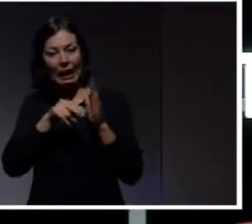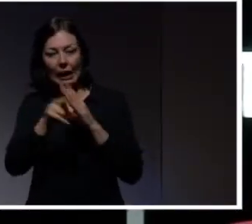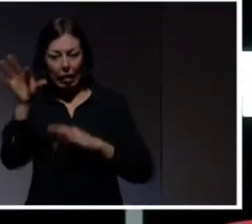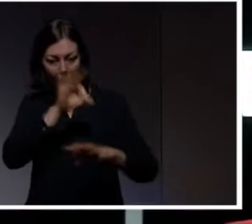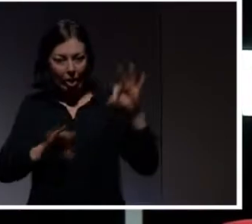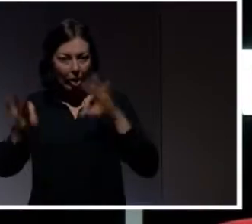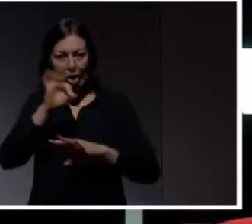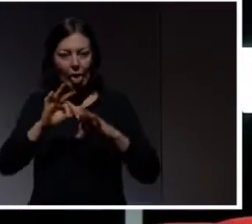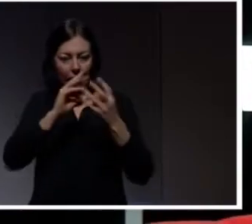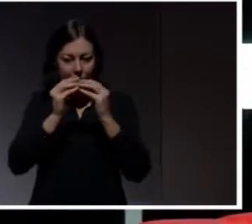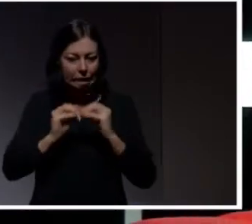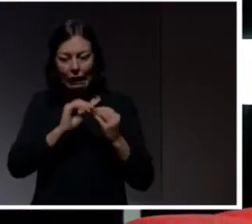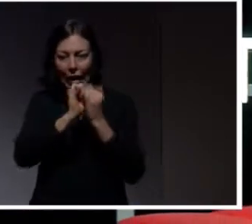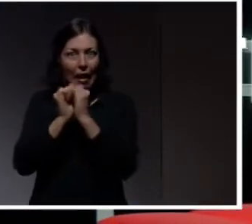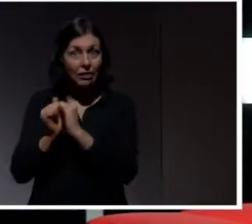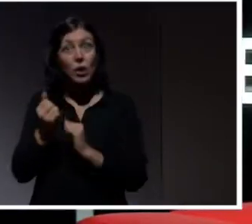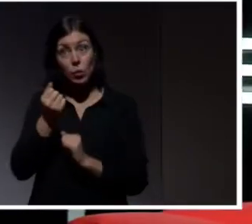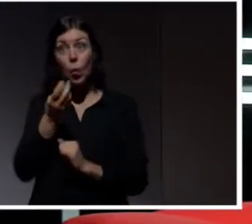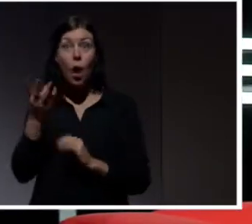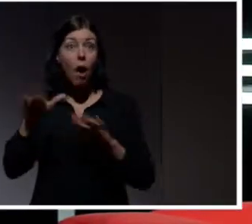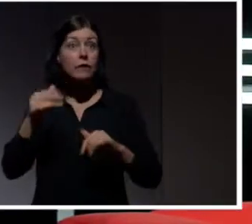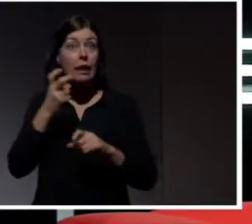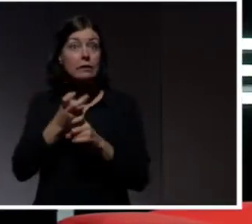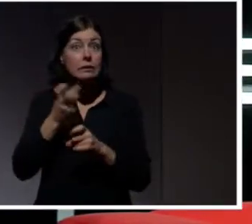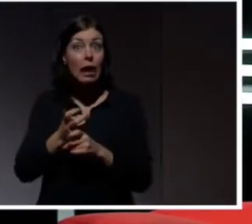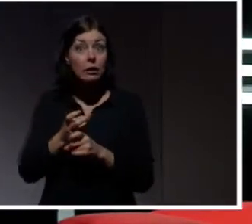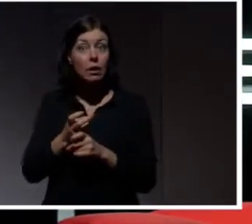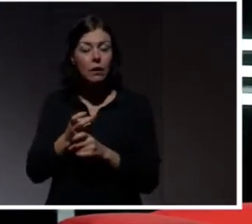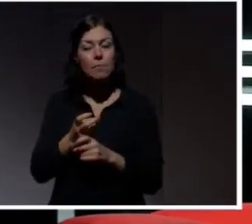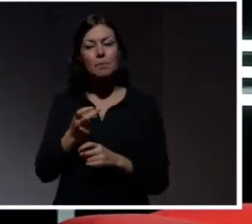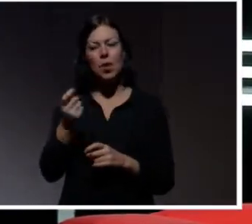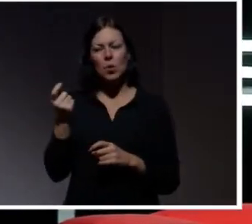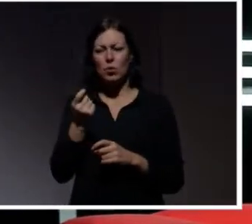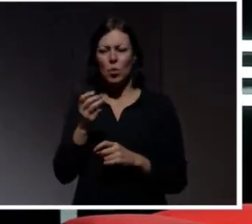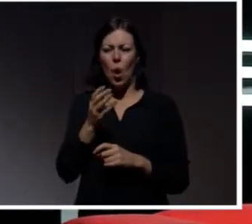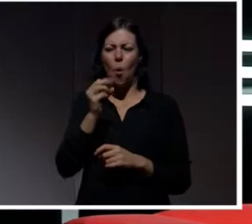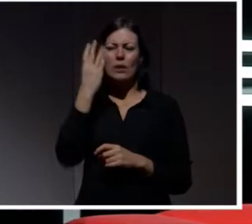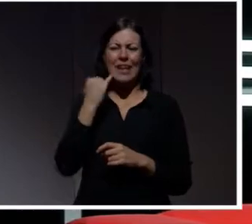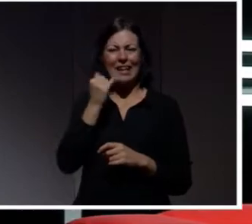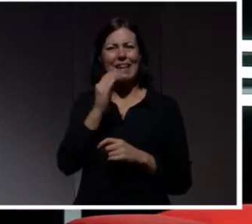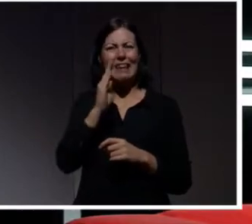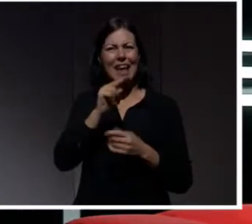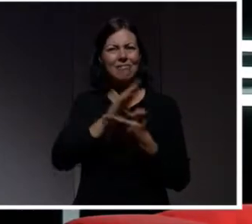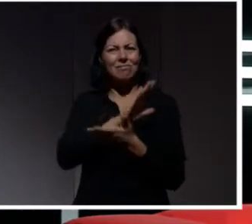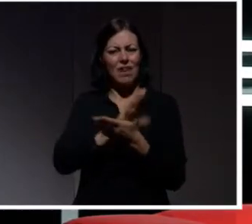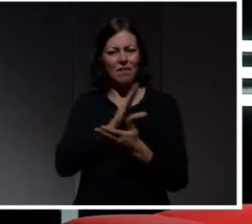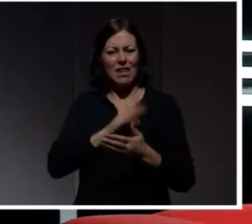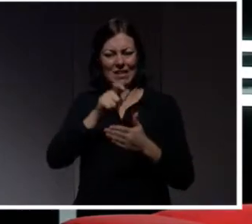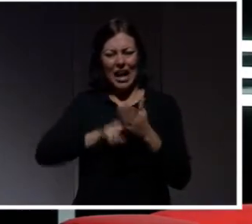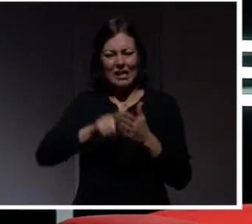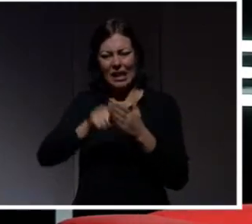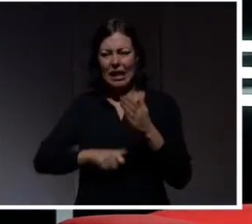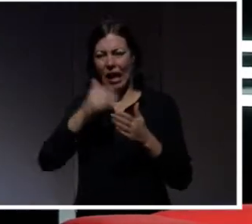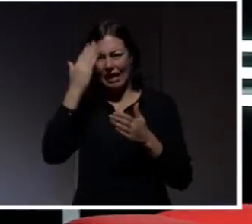saker. Det är ju vissa som har testat det. För några år sedan så var det ju en artikelserie i DN, vet inte om ni kommer ihåg det. Där man öppnade och stängde